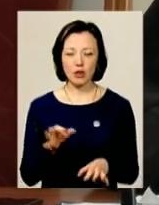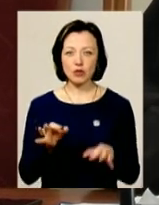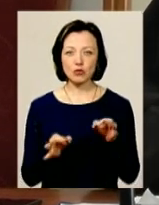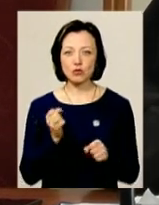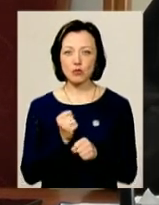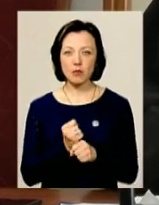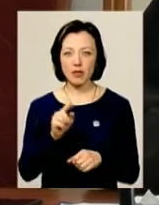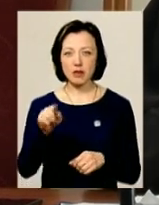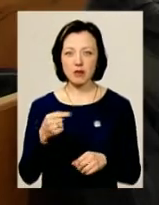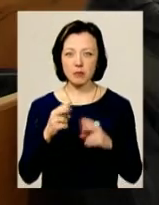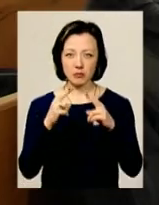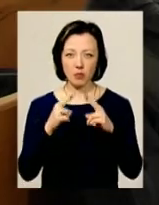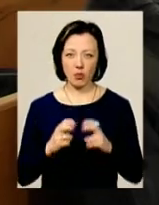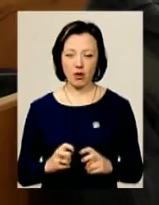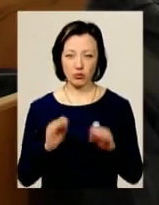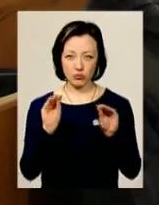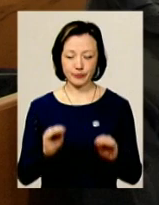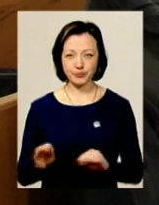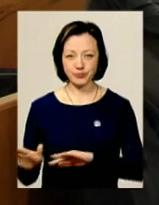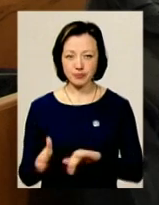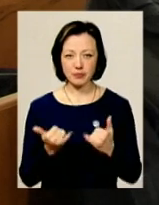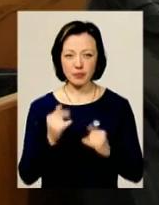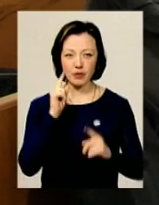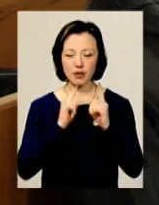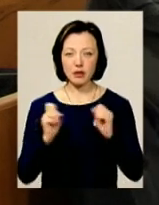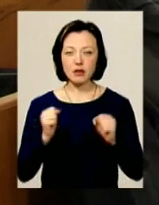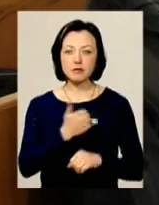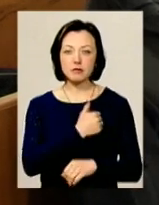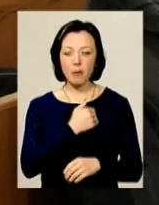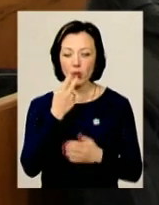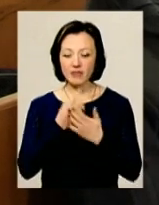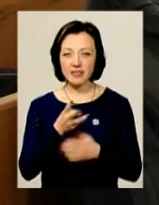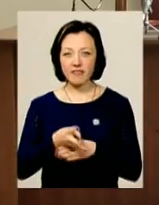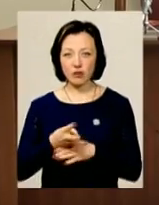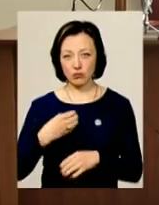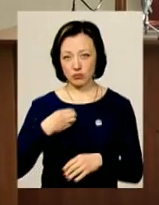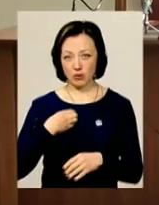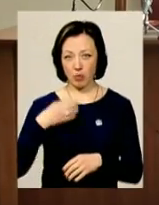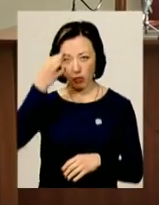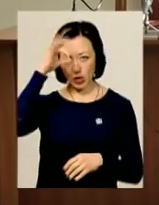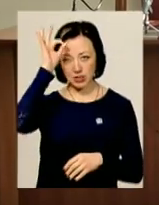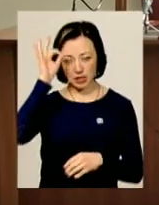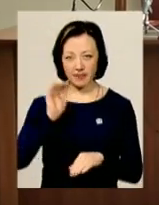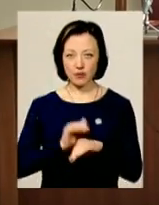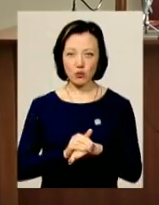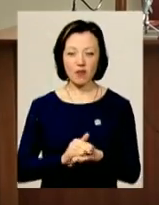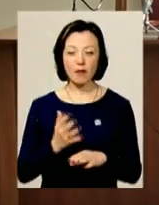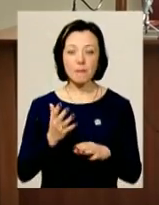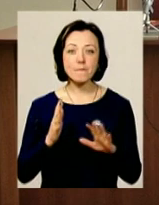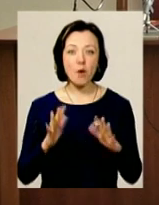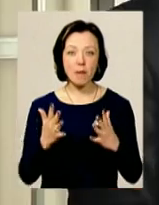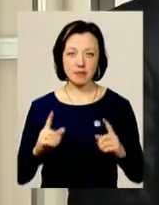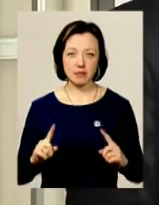акт самого погляду. На нинішньому засіданні збиралися переглянути відео з нагрудних камер поліцейських, де зафіксований момент